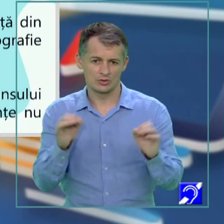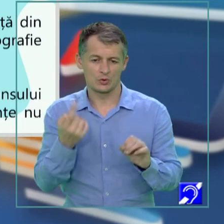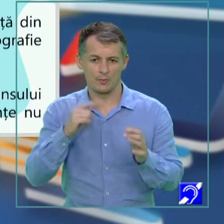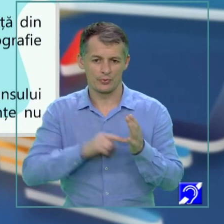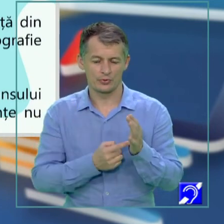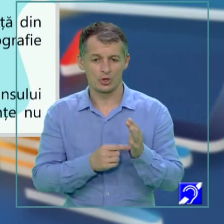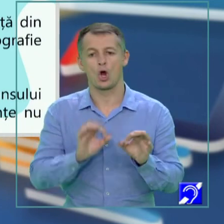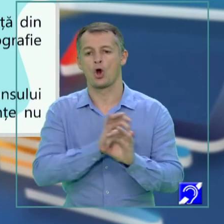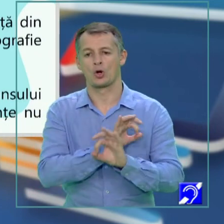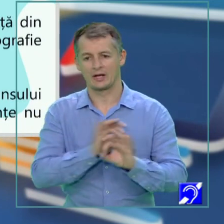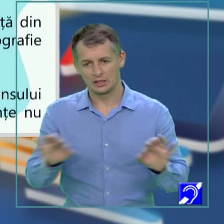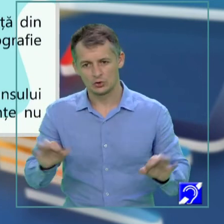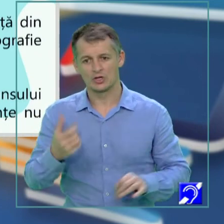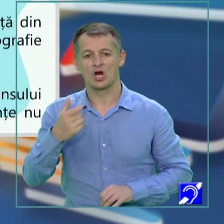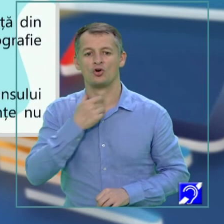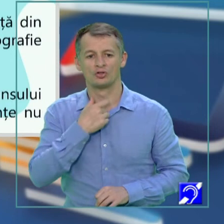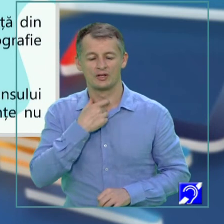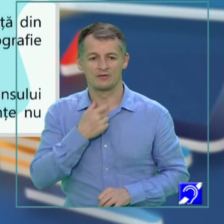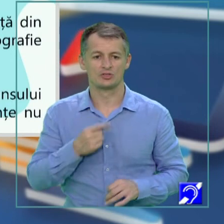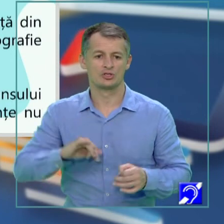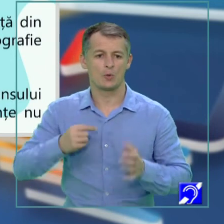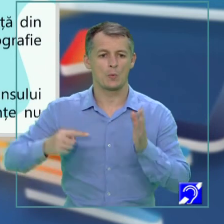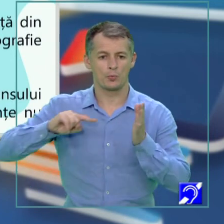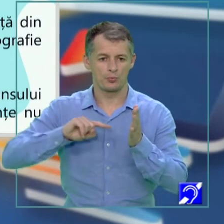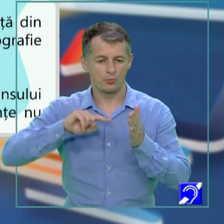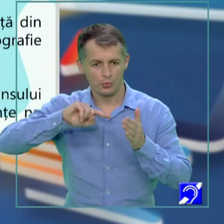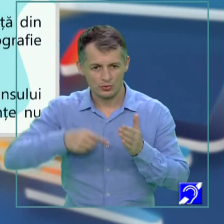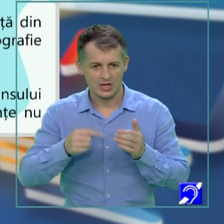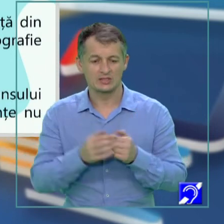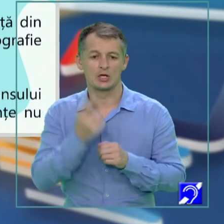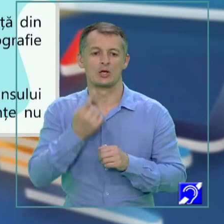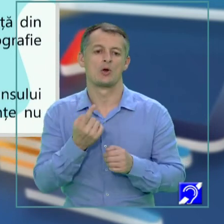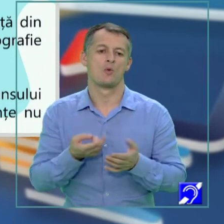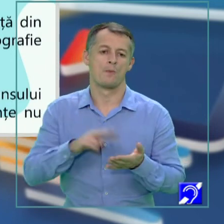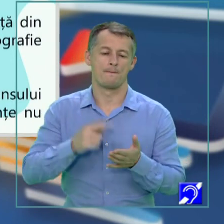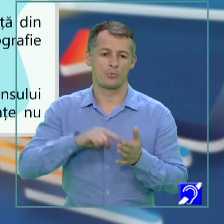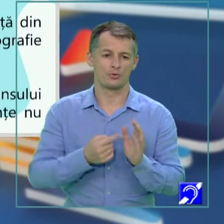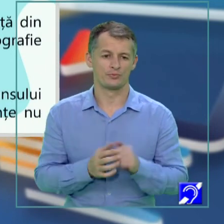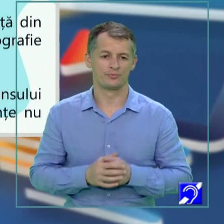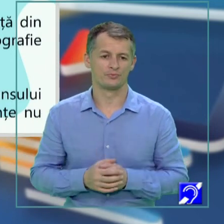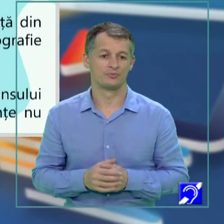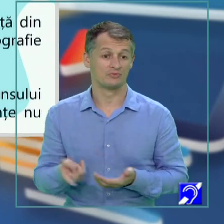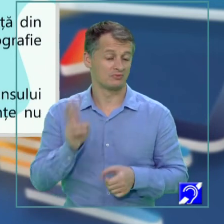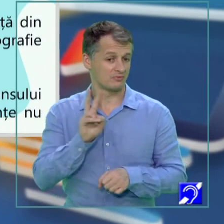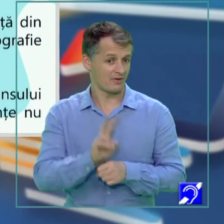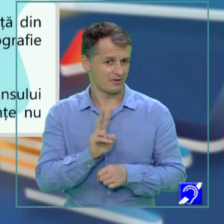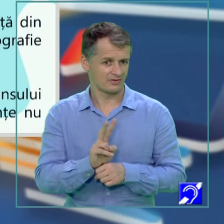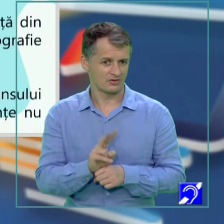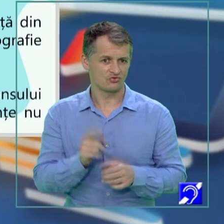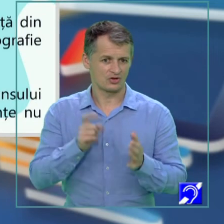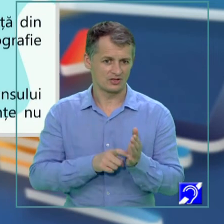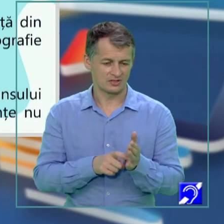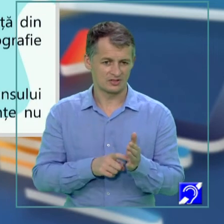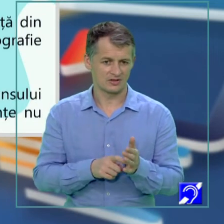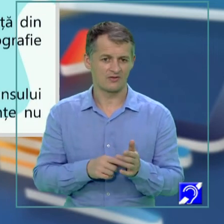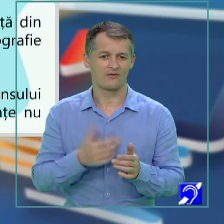iar corectitudinea exprimării, ortografie și punctație, încă un punct. Din nou, atenție, cerința vizează atât identificarea unor